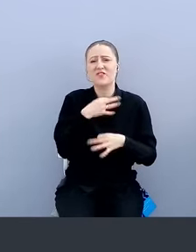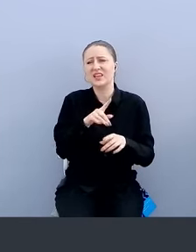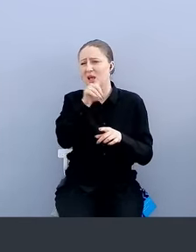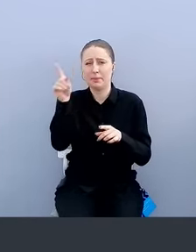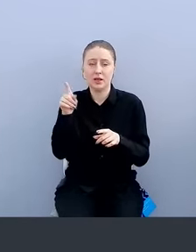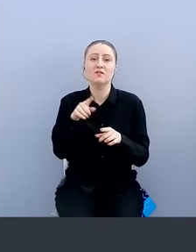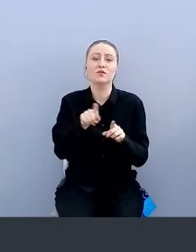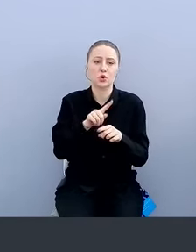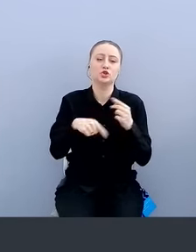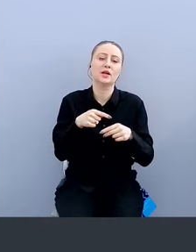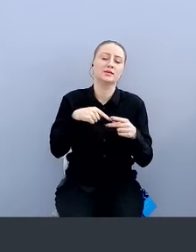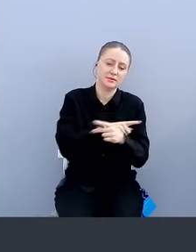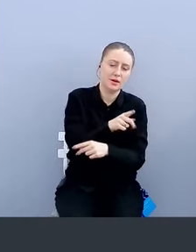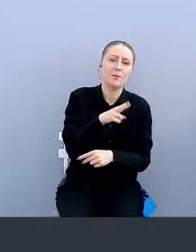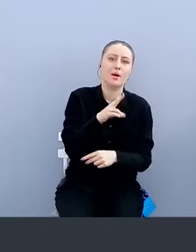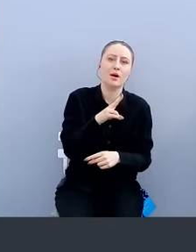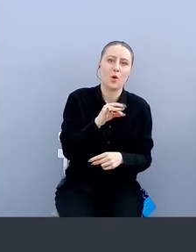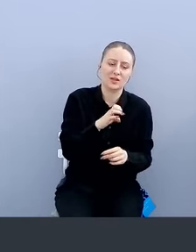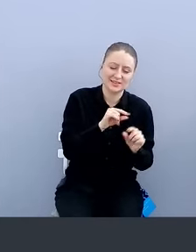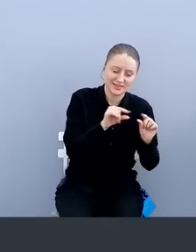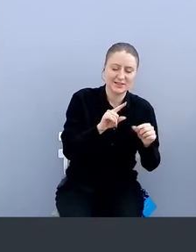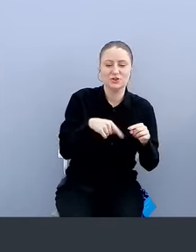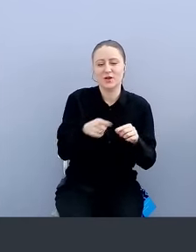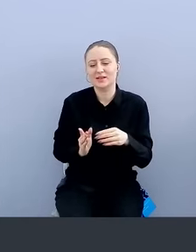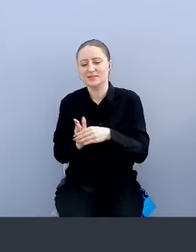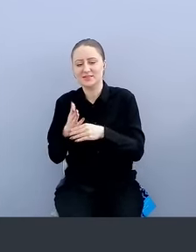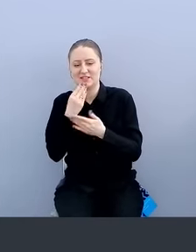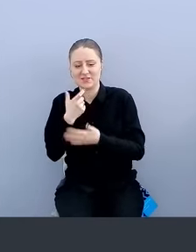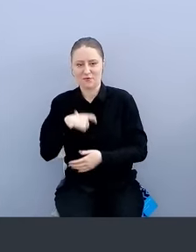любом случае пройдете и через прокси, и через авторизацию пользователя.